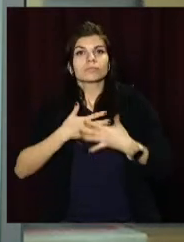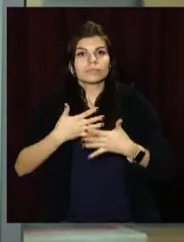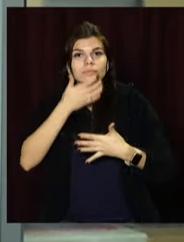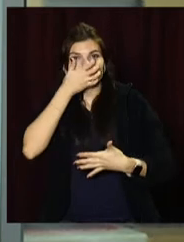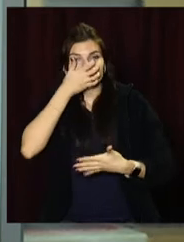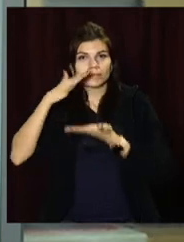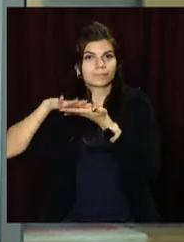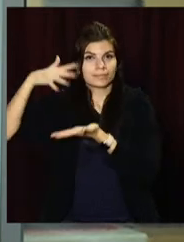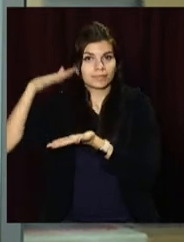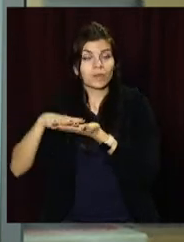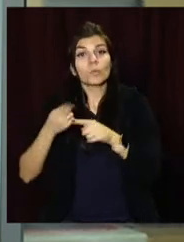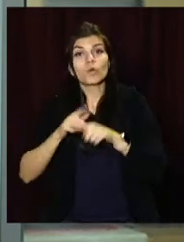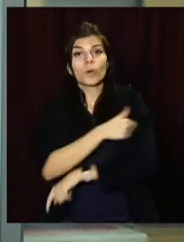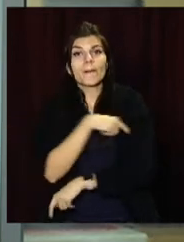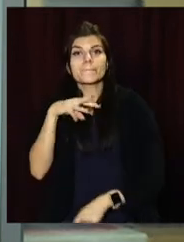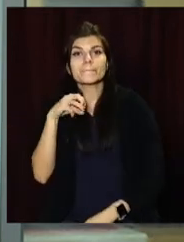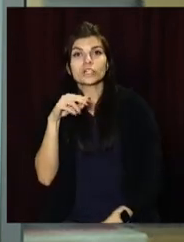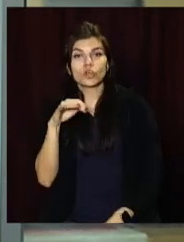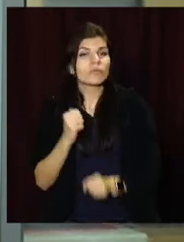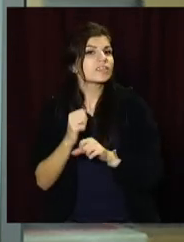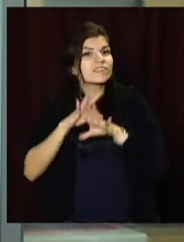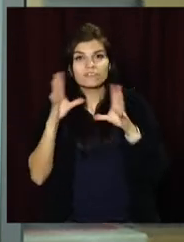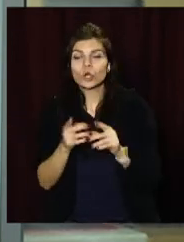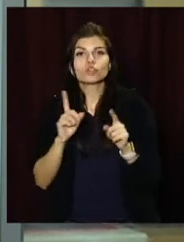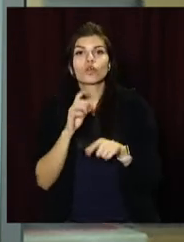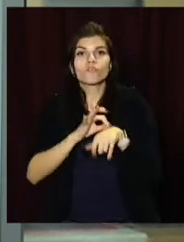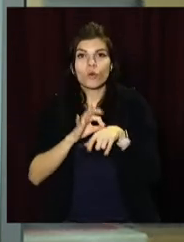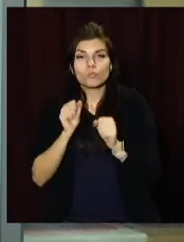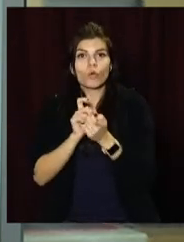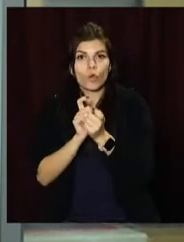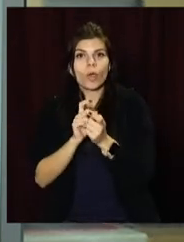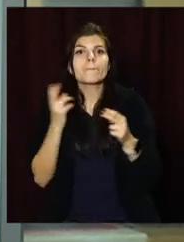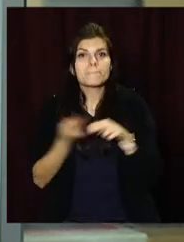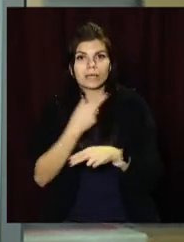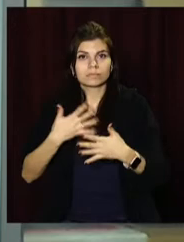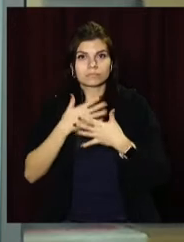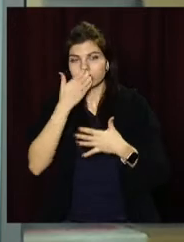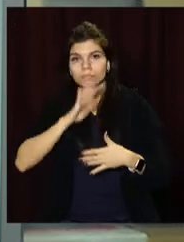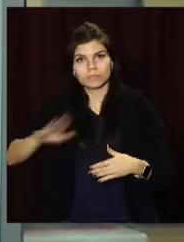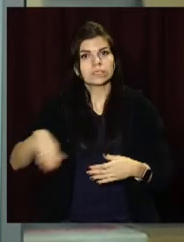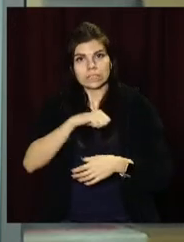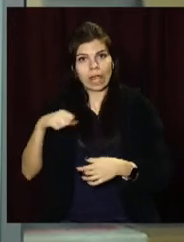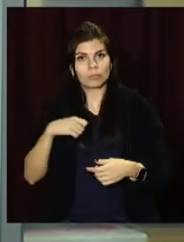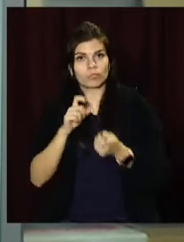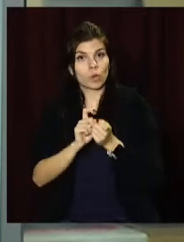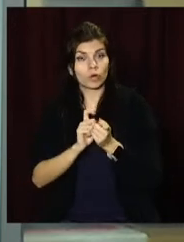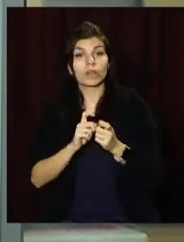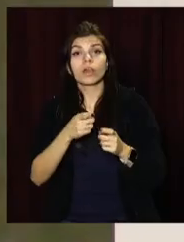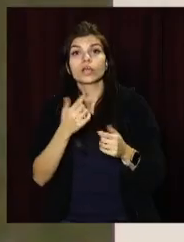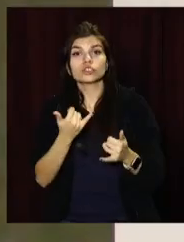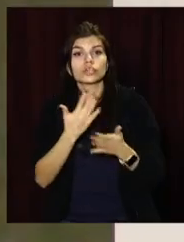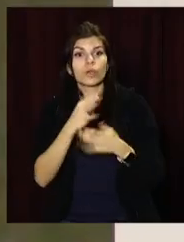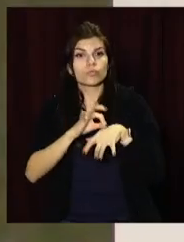вентиляції легень. Тому у лікарні Мечникова роблять все, аби хворі могли боротися з COVID без нього. Зараз у медзакладі 70 людей з